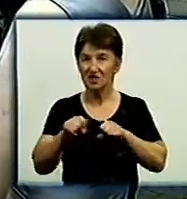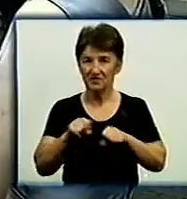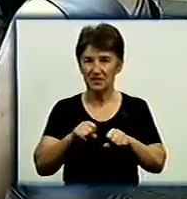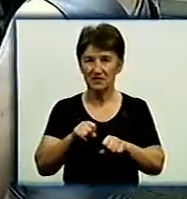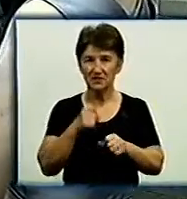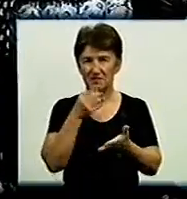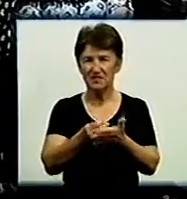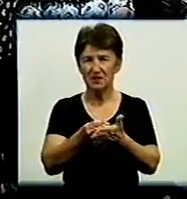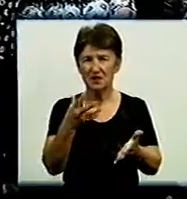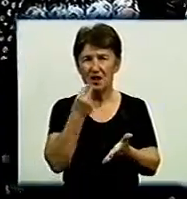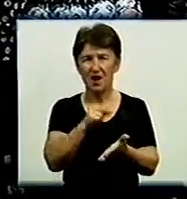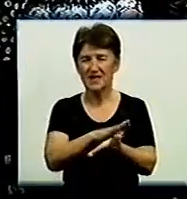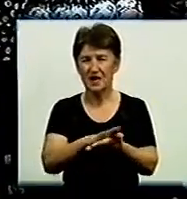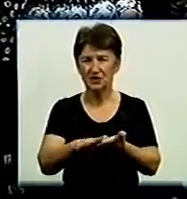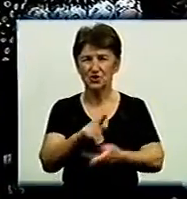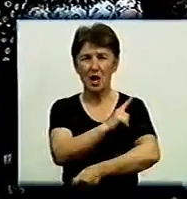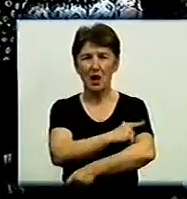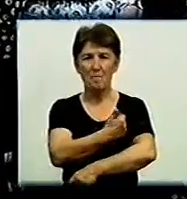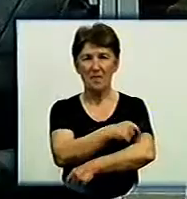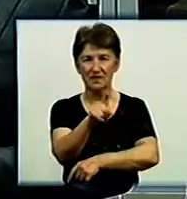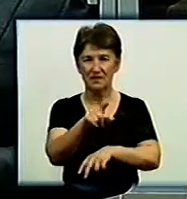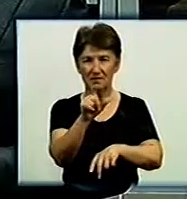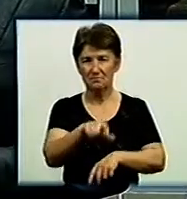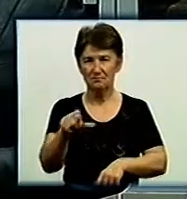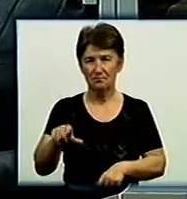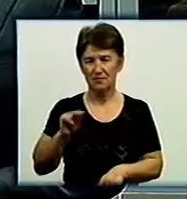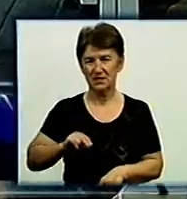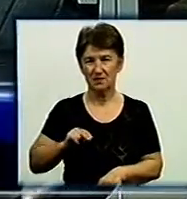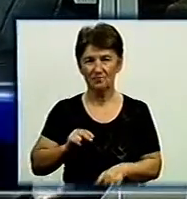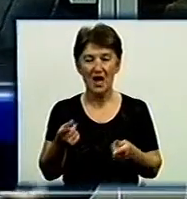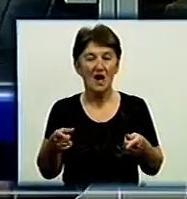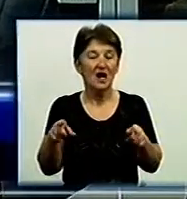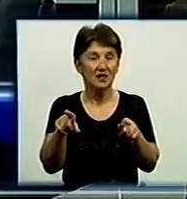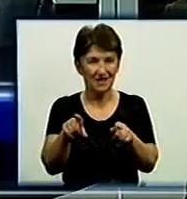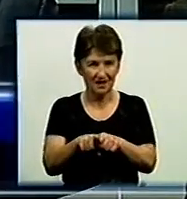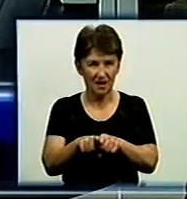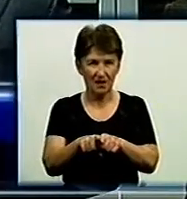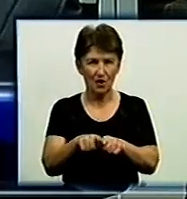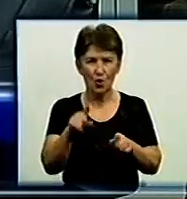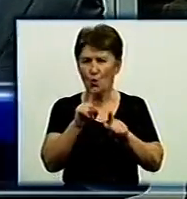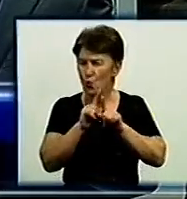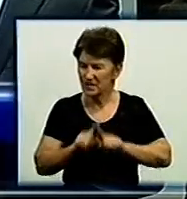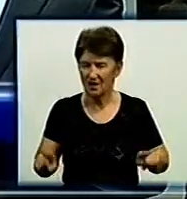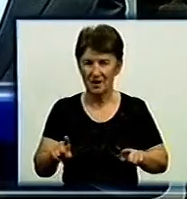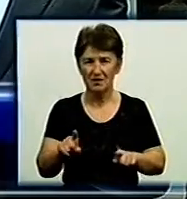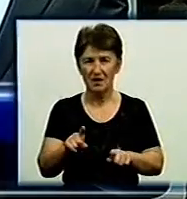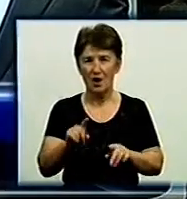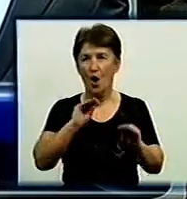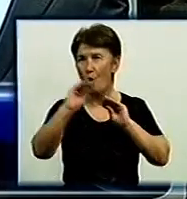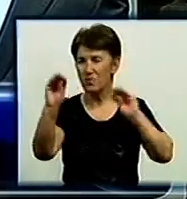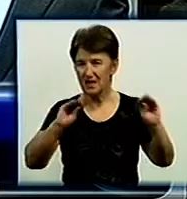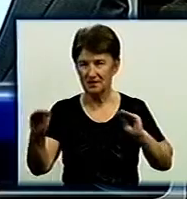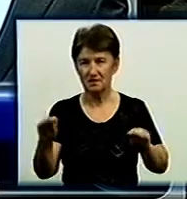відзначило рівень якості обладнання та медперсоналу центру. Таке унікальне обладнання, яке ми щойно разом з міністром мали можливість